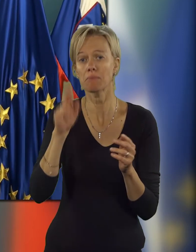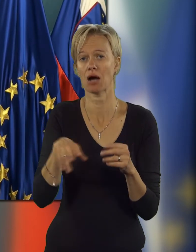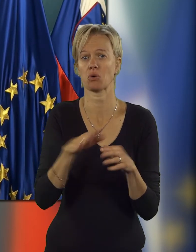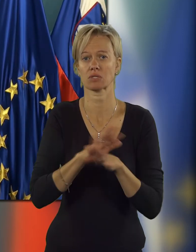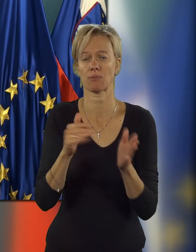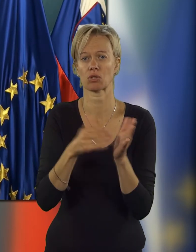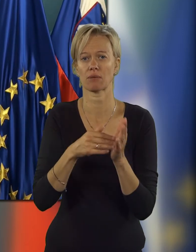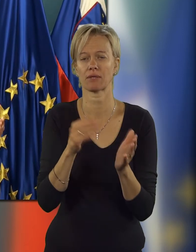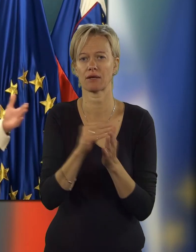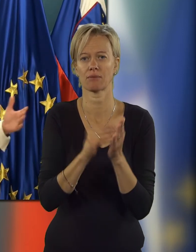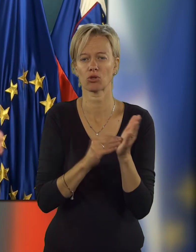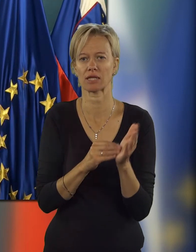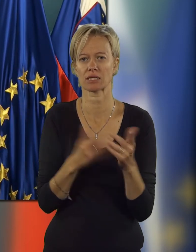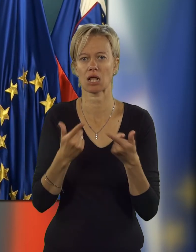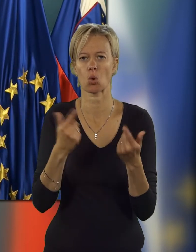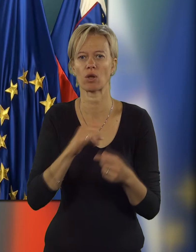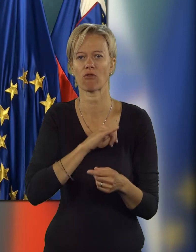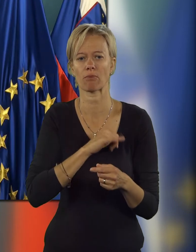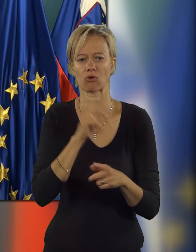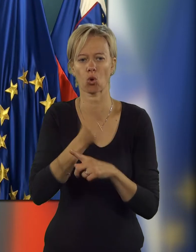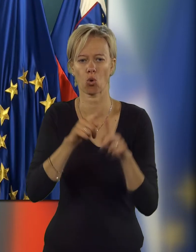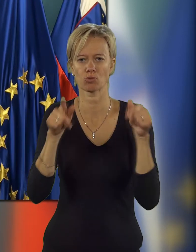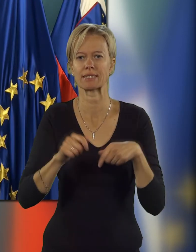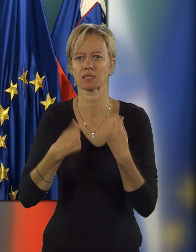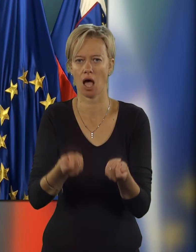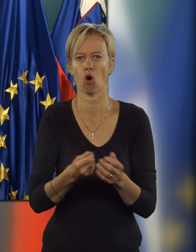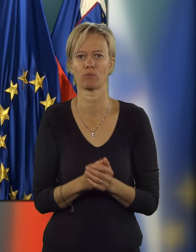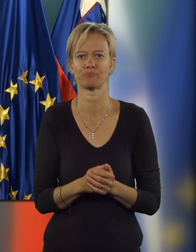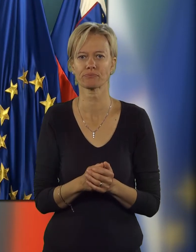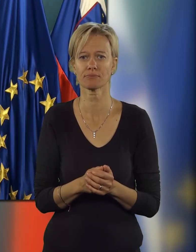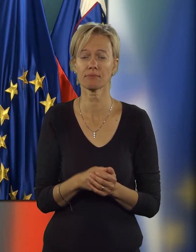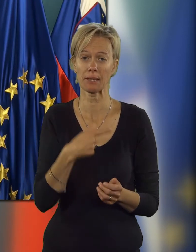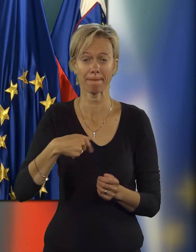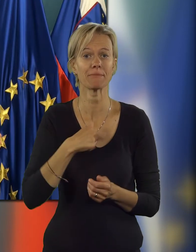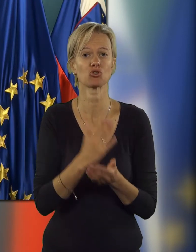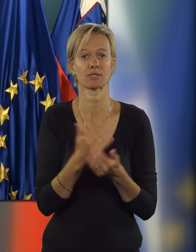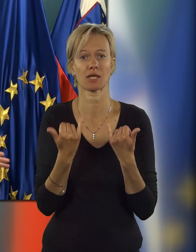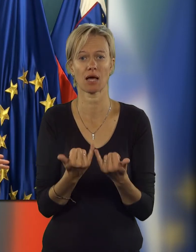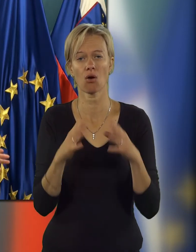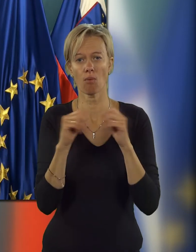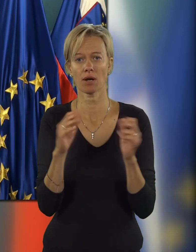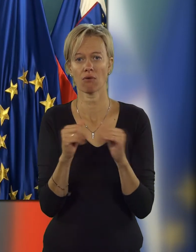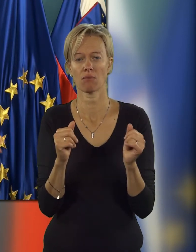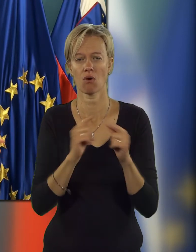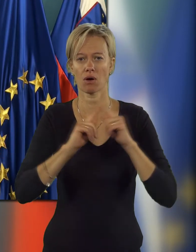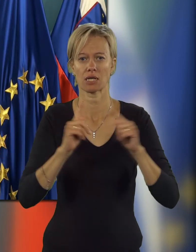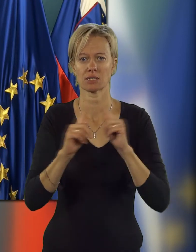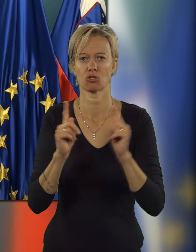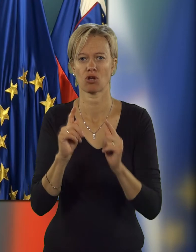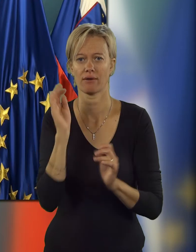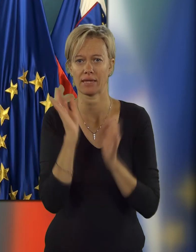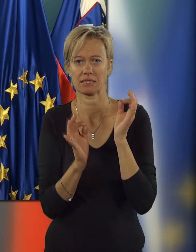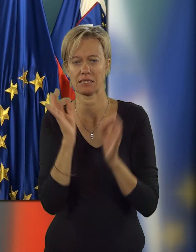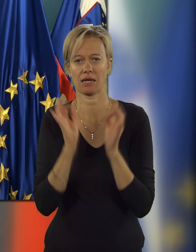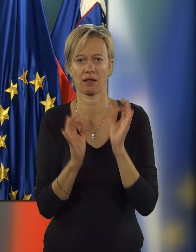potrebne podatke, da seveda lahko te informativne odločbe izdajo. Mi že sedaj opravljamo